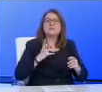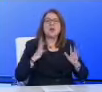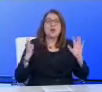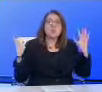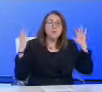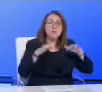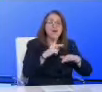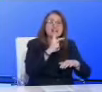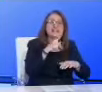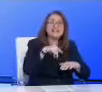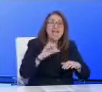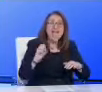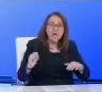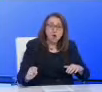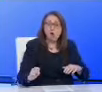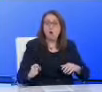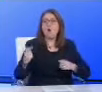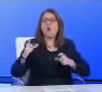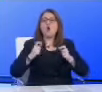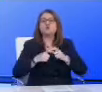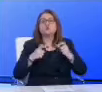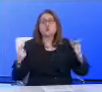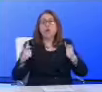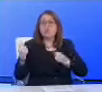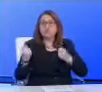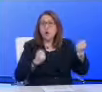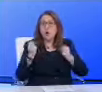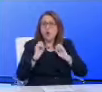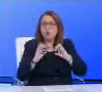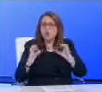στις σχολές οδήγησης και στις περιφερειακές υπηρεσίες μεταφορών.